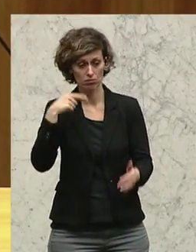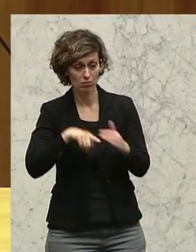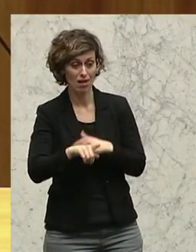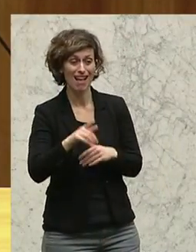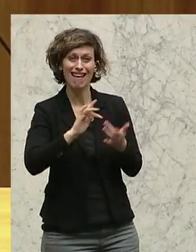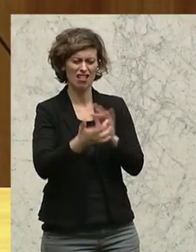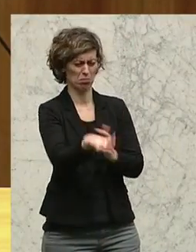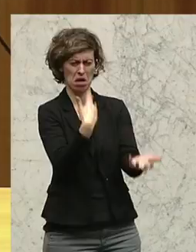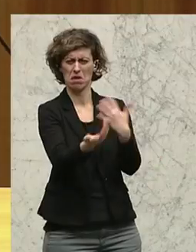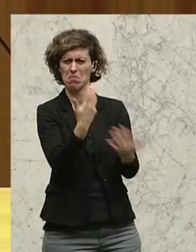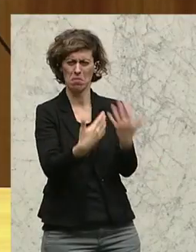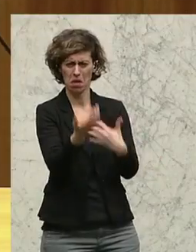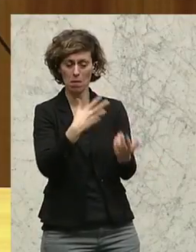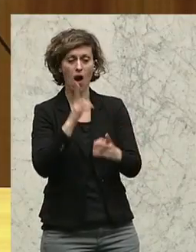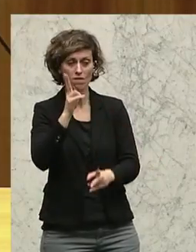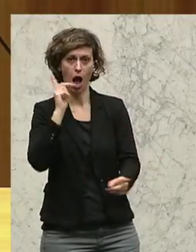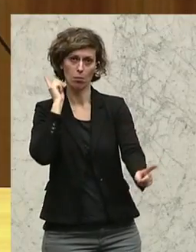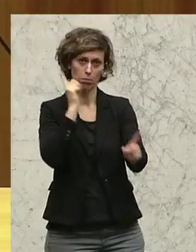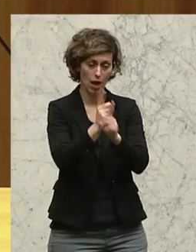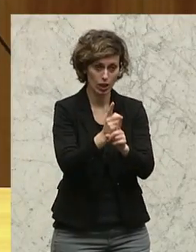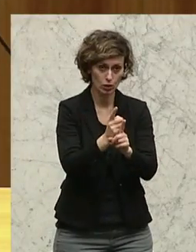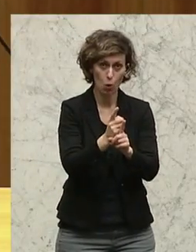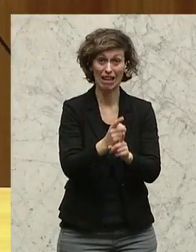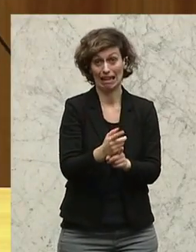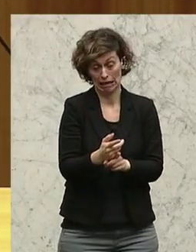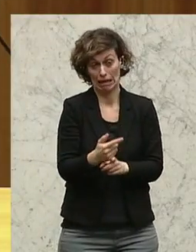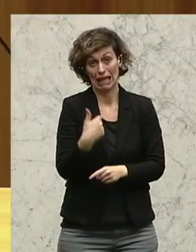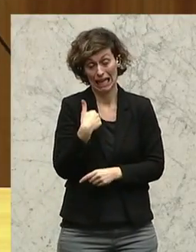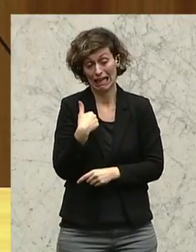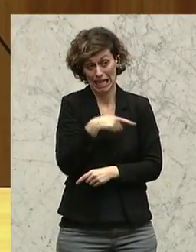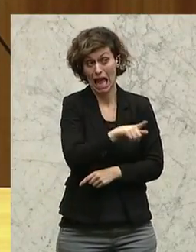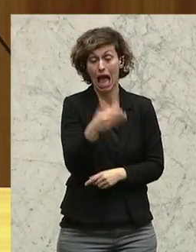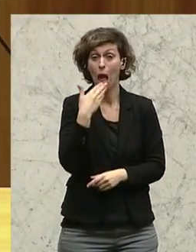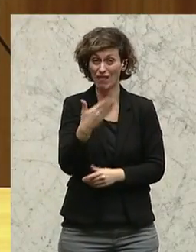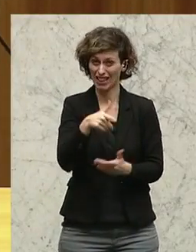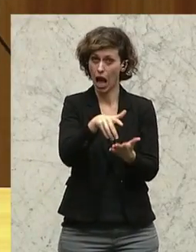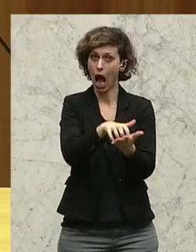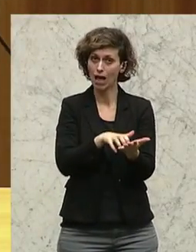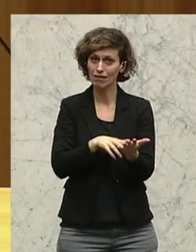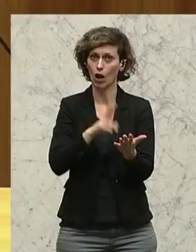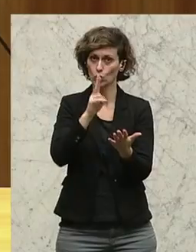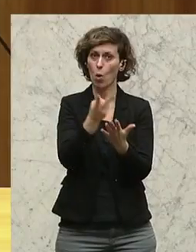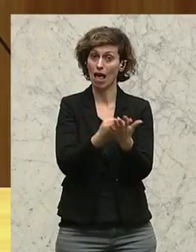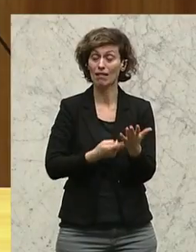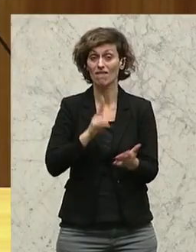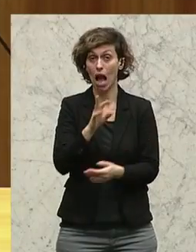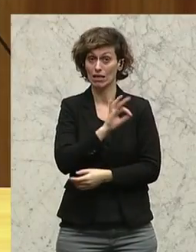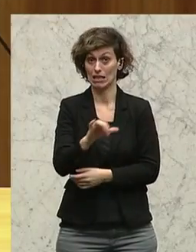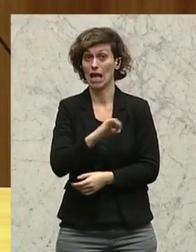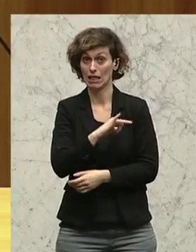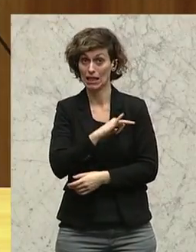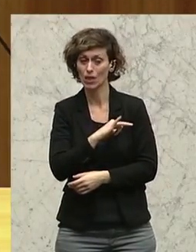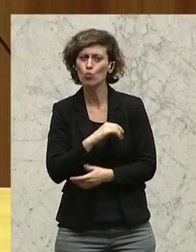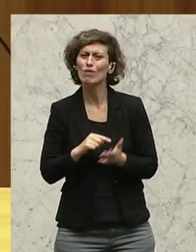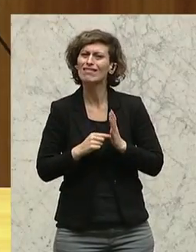übers Internet alles Mögliche ausgerichtet hat. Ich kann Ihnen nur empfehlen, diesen Artikel einmal nachzulesen, ist ganz interessant und